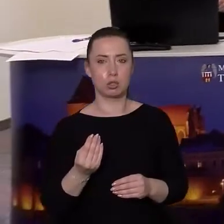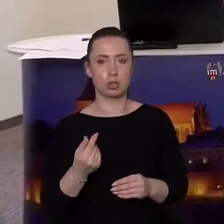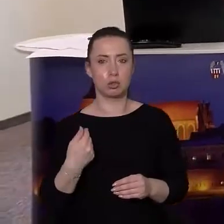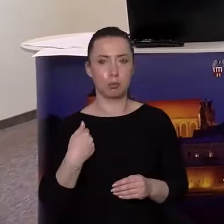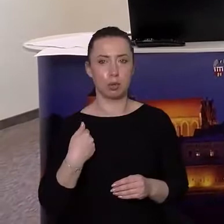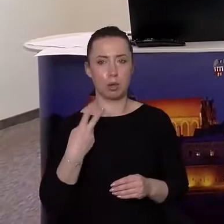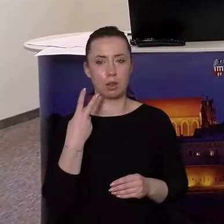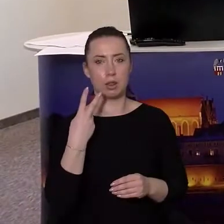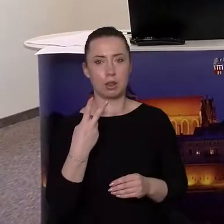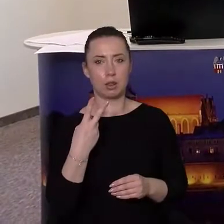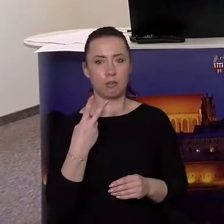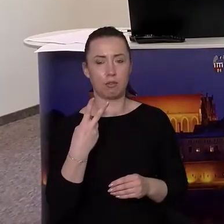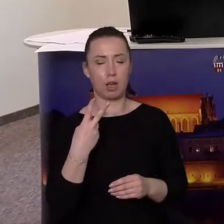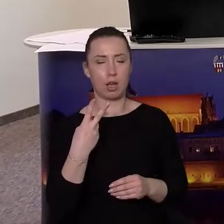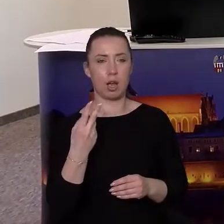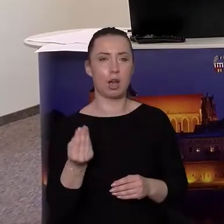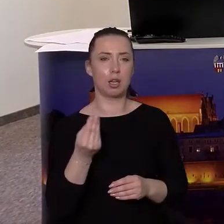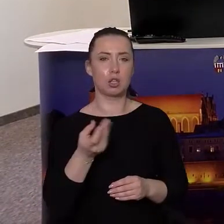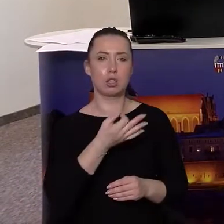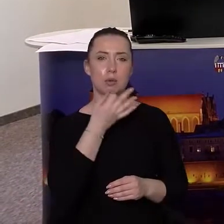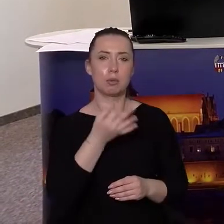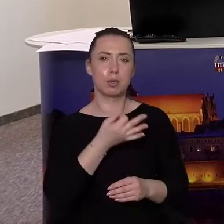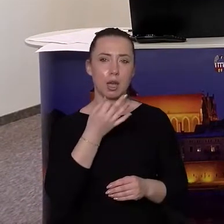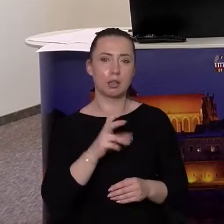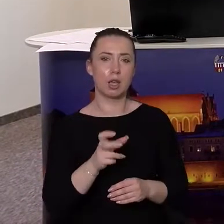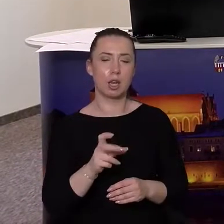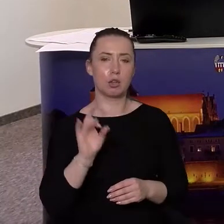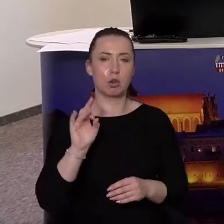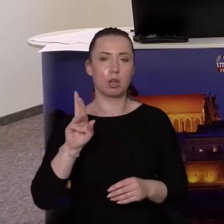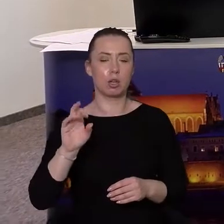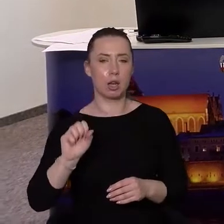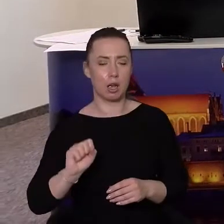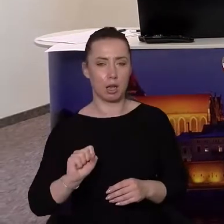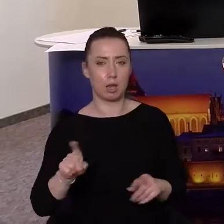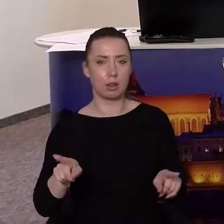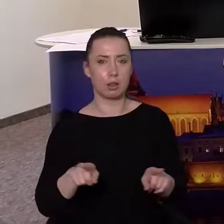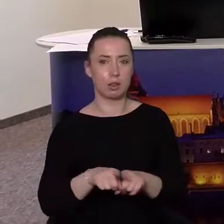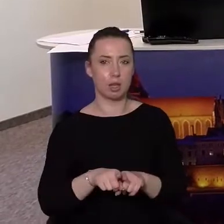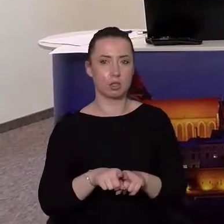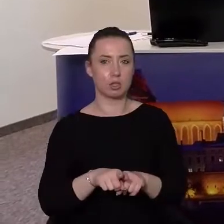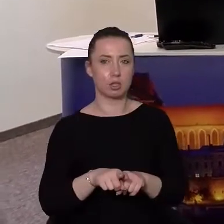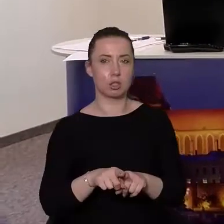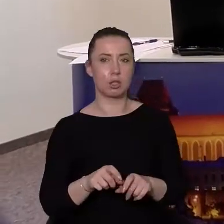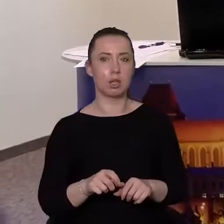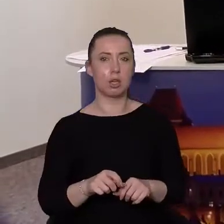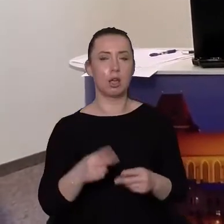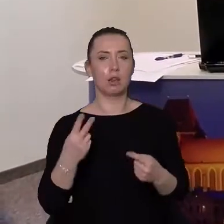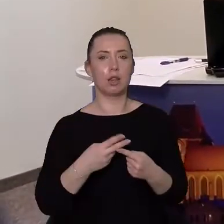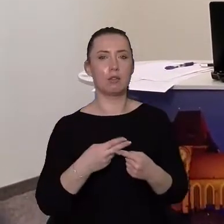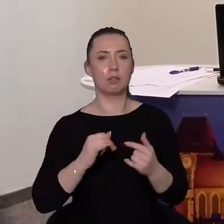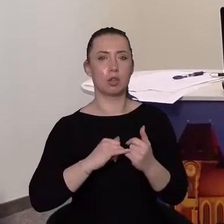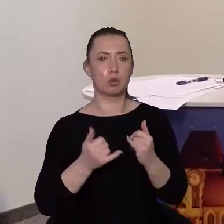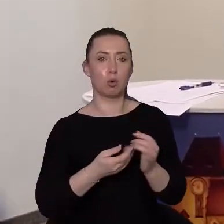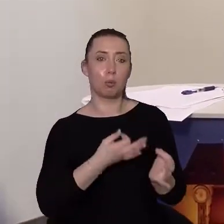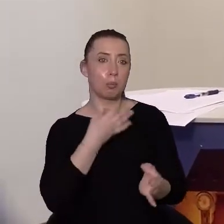skonsoliduję te pytania zarówno z Radia Gra od Pani Katarzyny Grochowalskiej, jak i o Andrzeja Korpusińskiego z Telewizji Toruń.